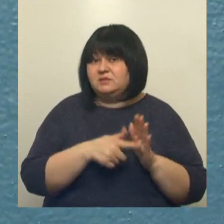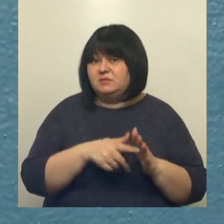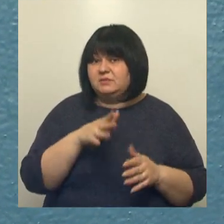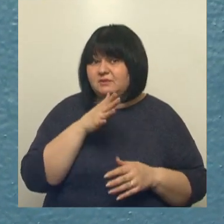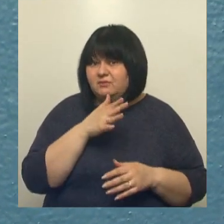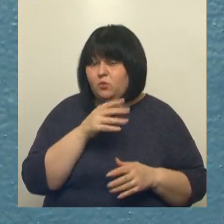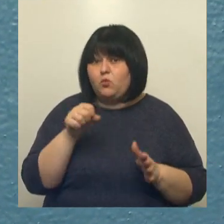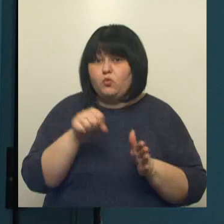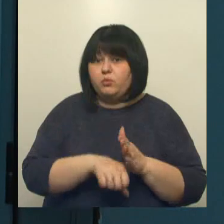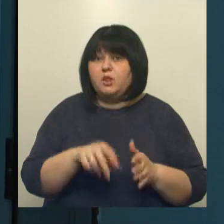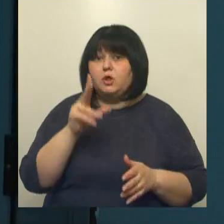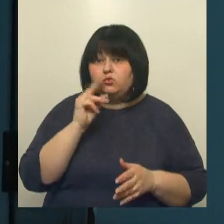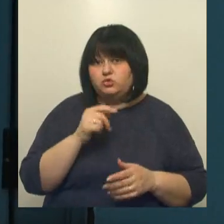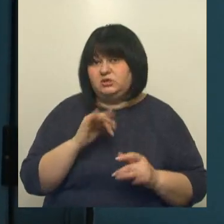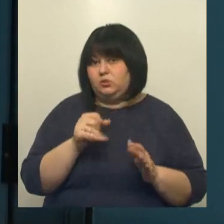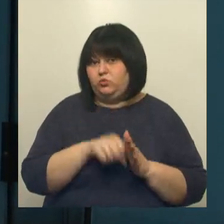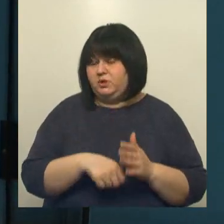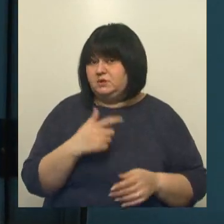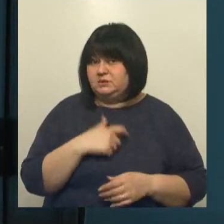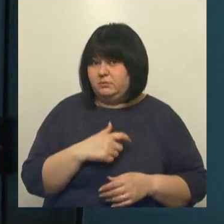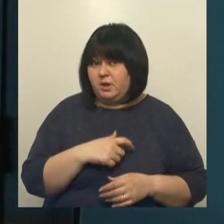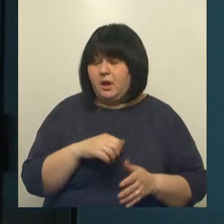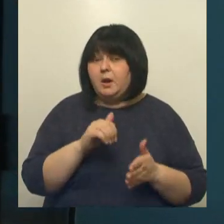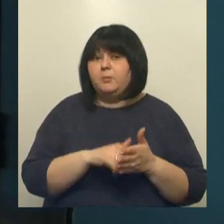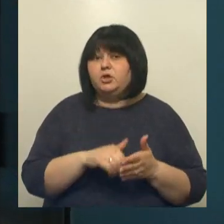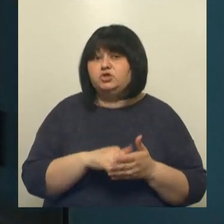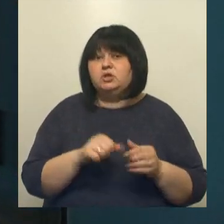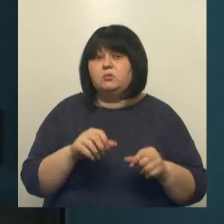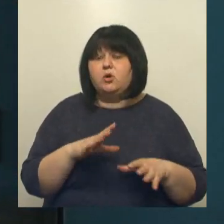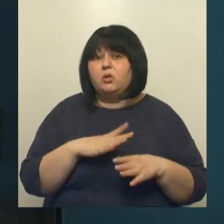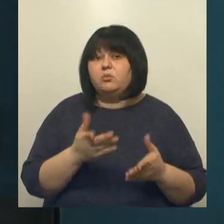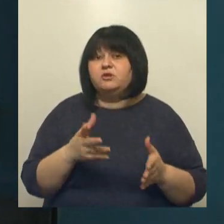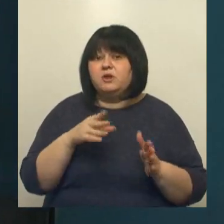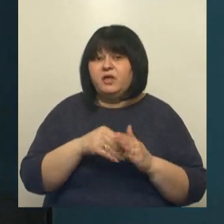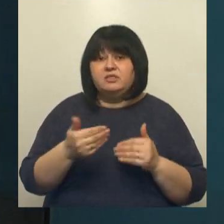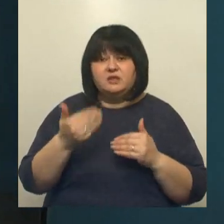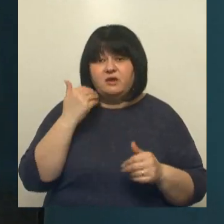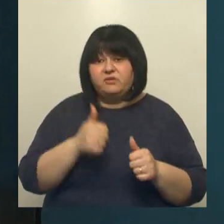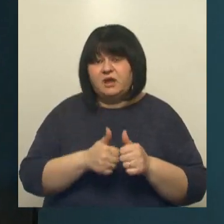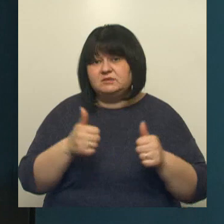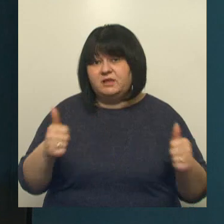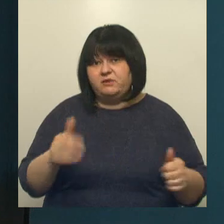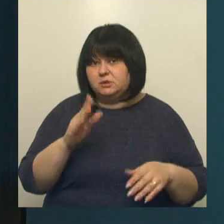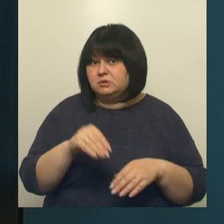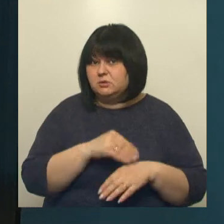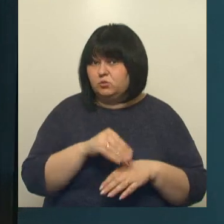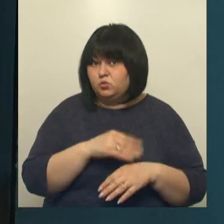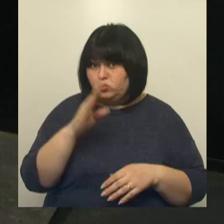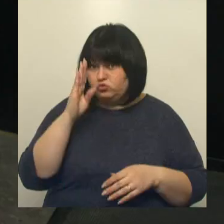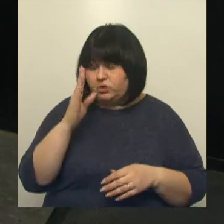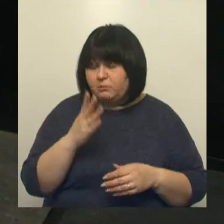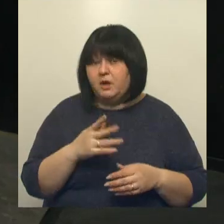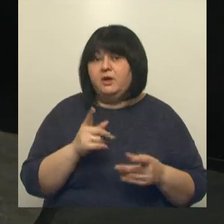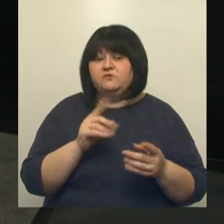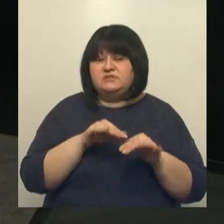Белгородка убила дочь и покончила с собой. Причиной могло послужить в том числе недавнее расставание с мужем. В сети также встречаются